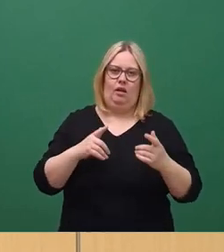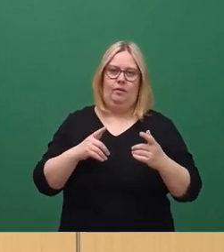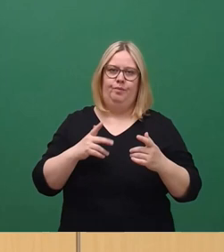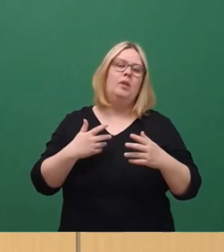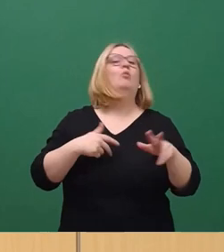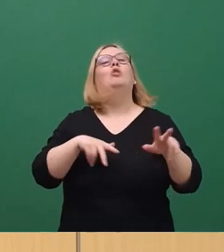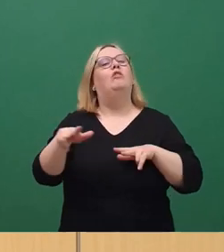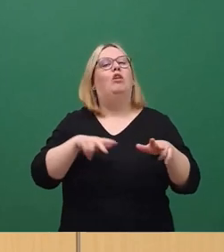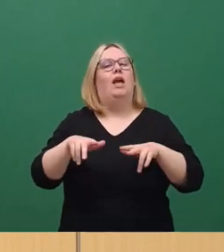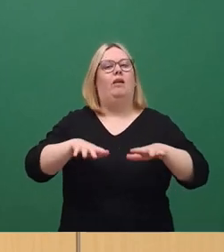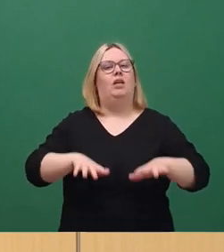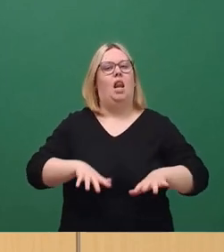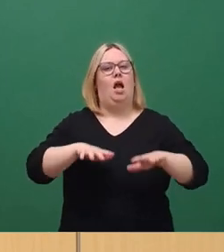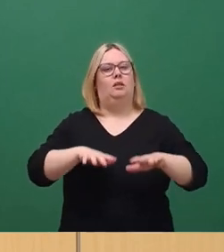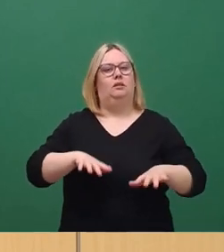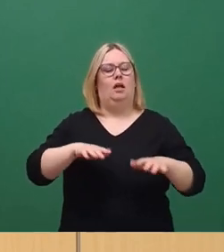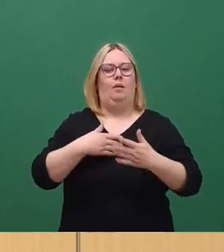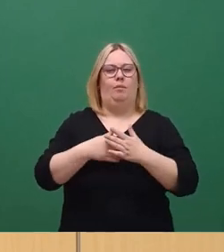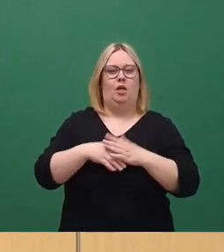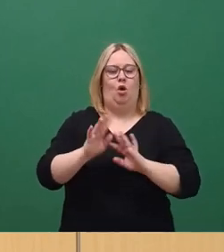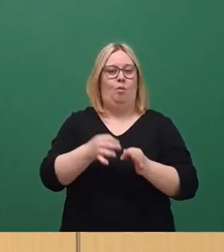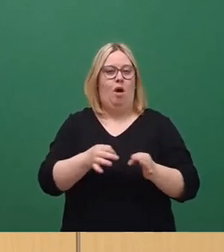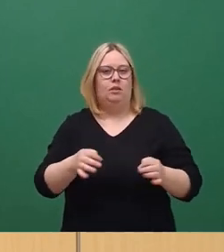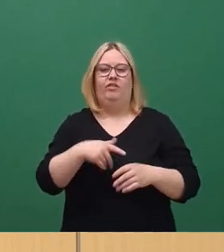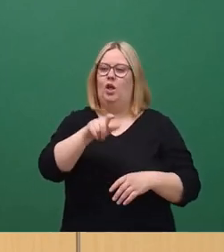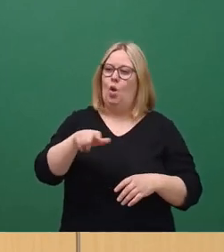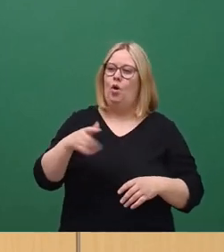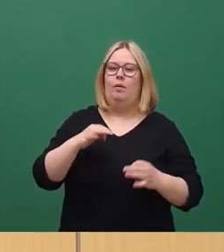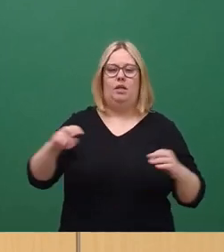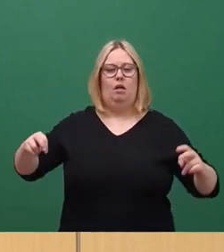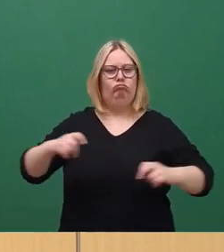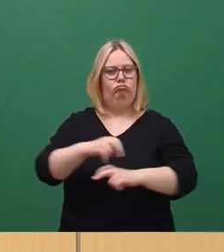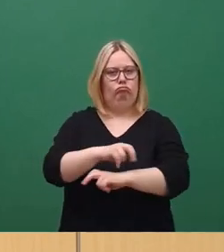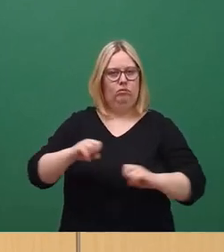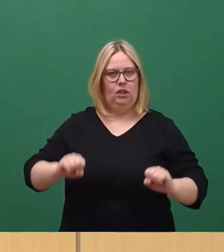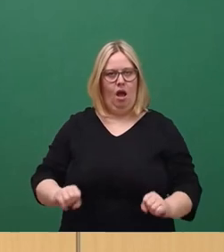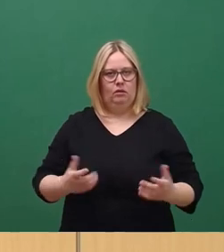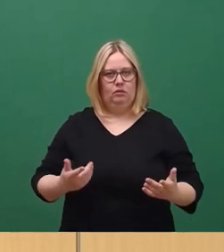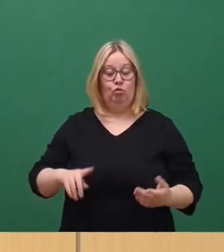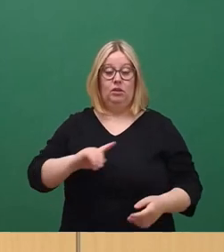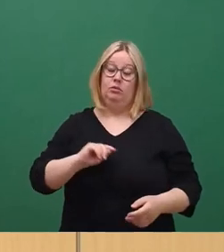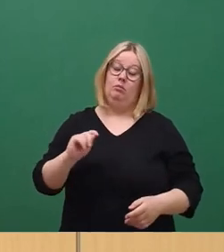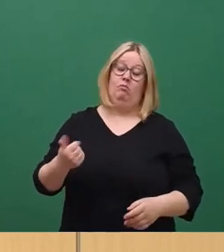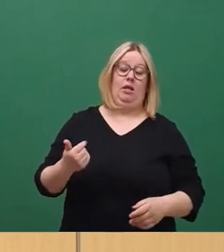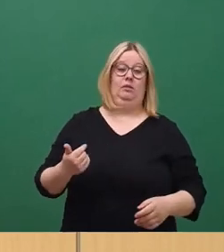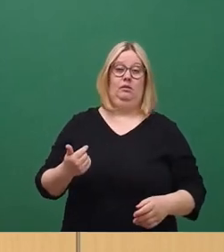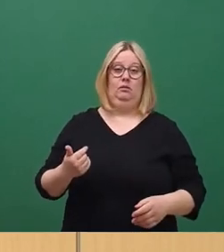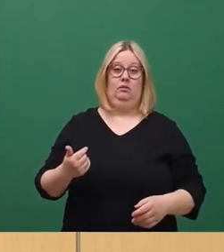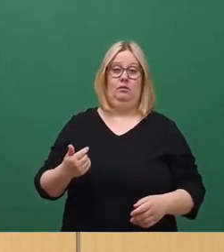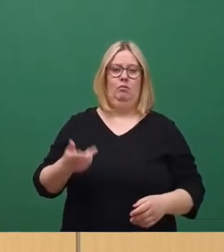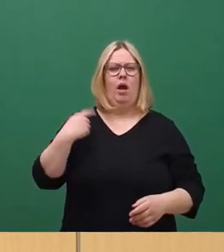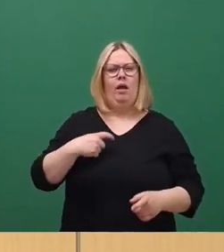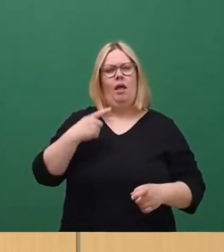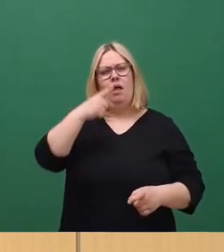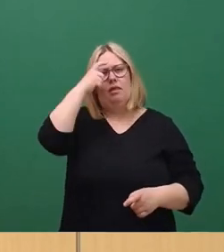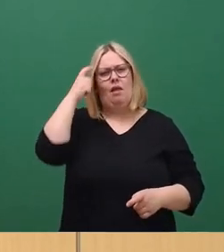verlangsamen. Wer hat zum Beispiel eine Maßnahme, dass man die Leute irgendwie besser über den Platz bekommt? Denn das, was mich am meisten überzeugt hat, beim Narnhäusl dieses Ding